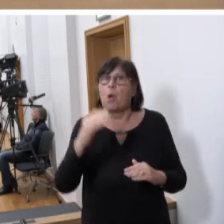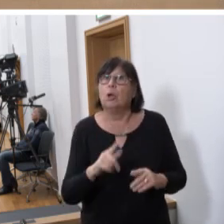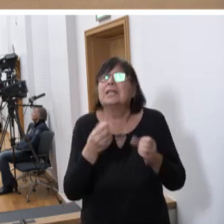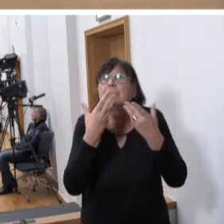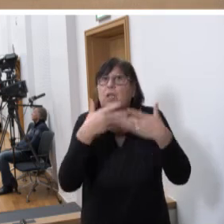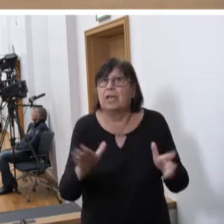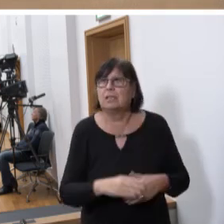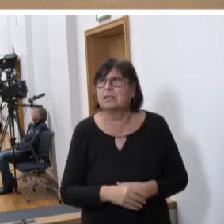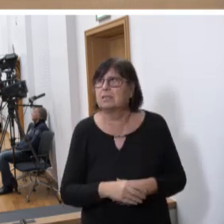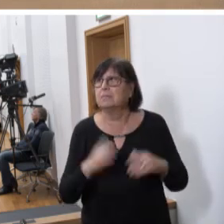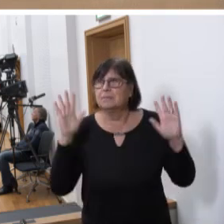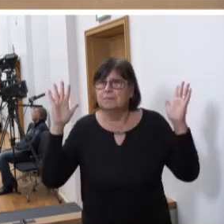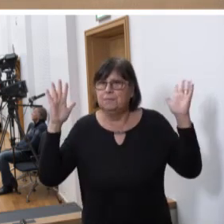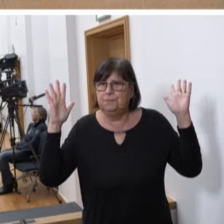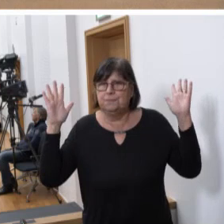doch nicht.